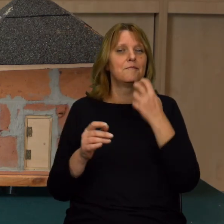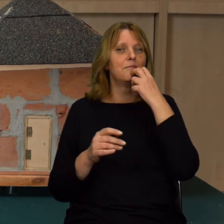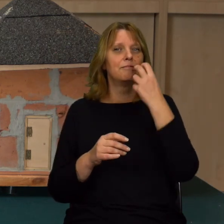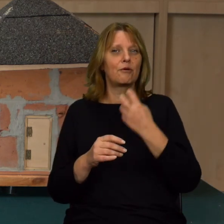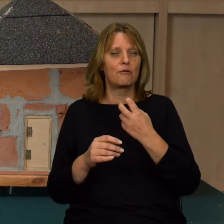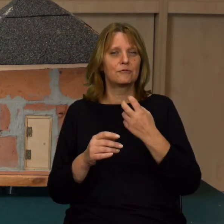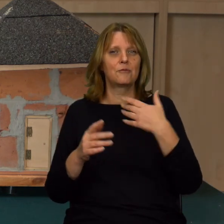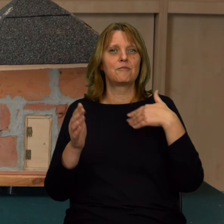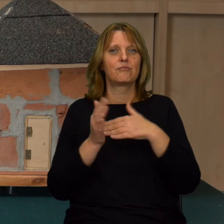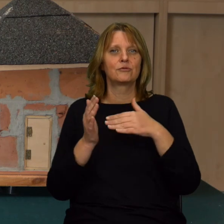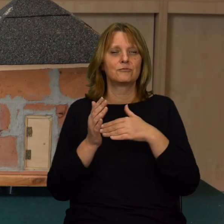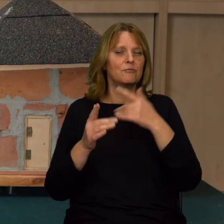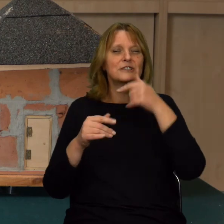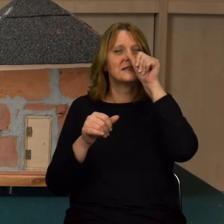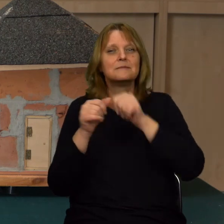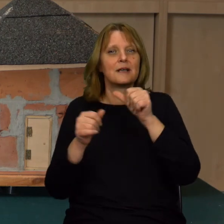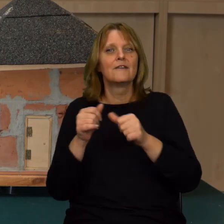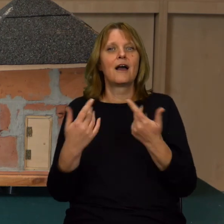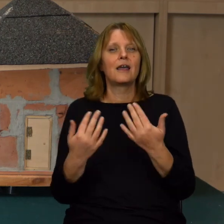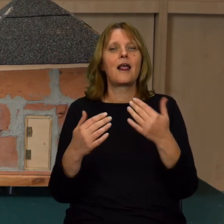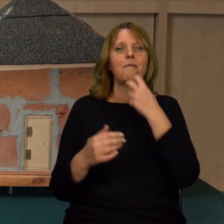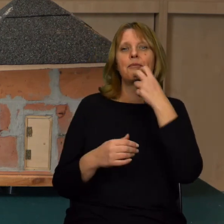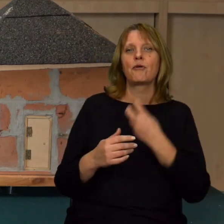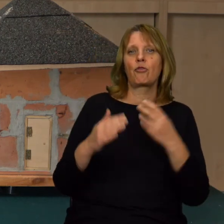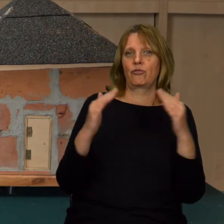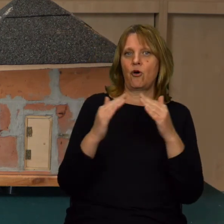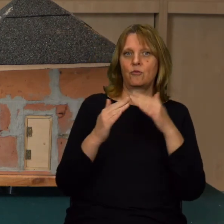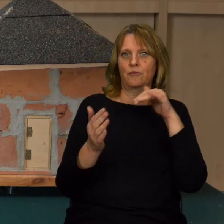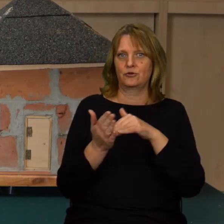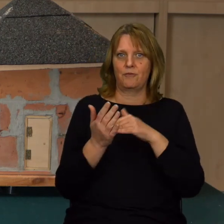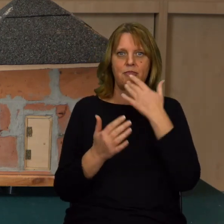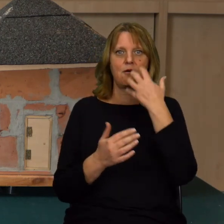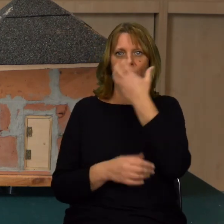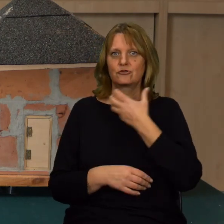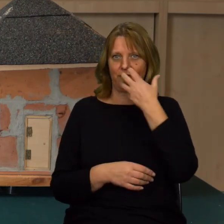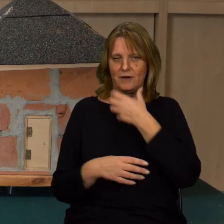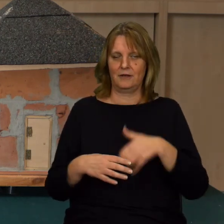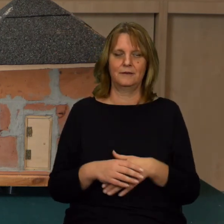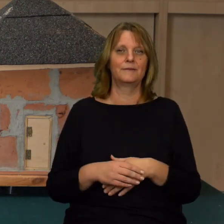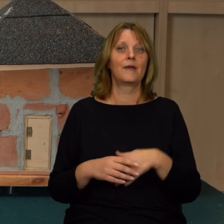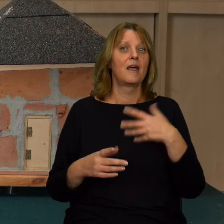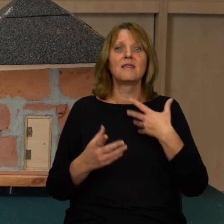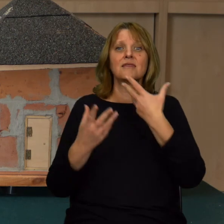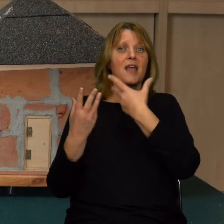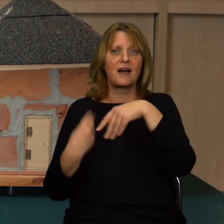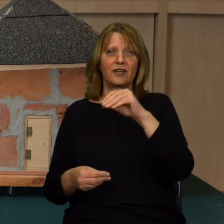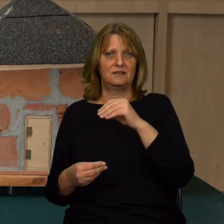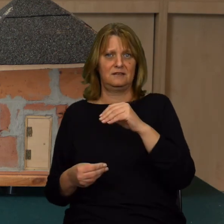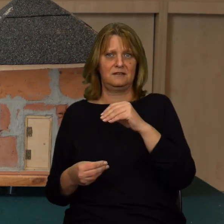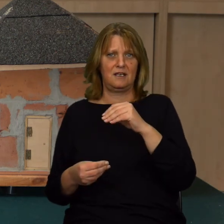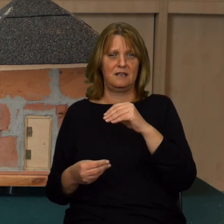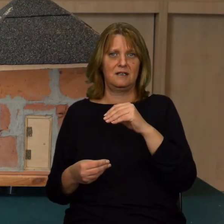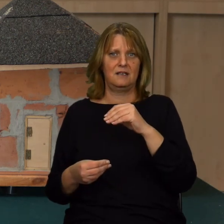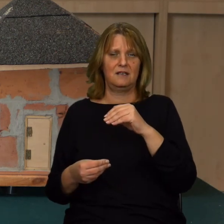nasze domy na ogrzanie się. Też będzie to energia, którą po prostu pobiorą. Oczywiście najmniej tej energii będzie